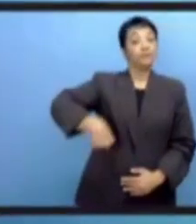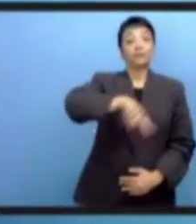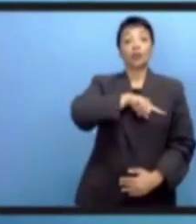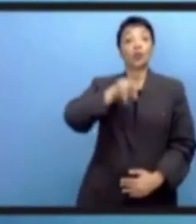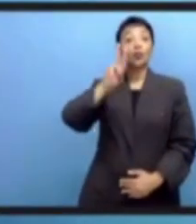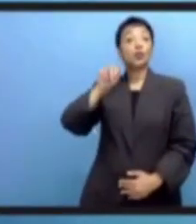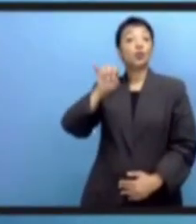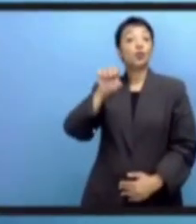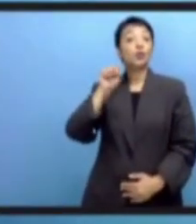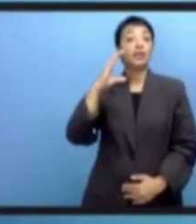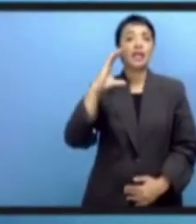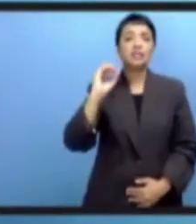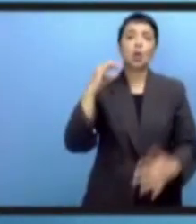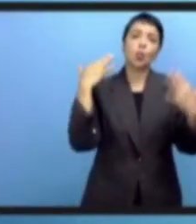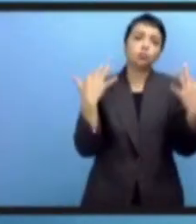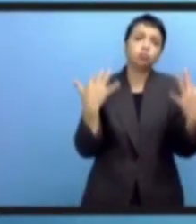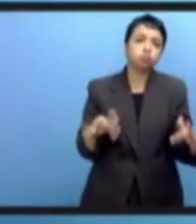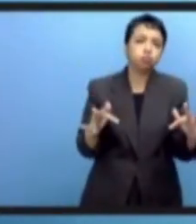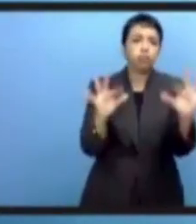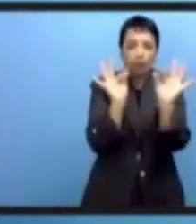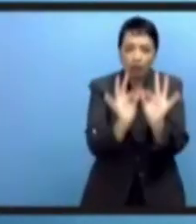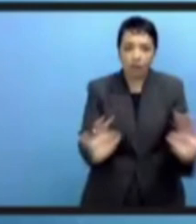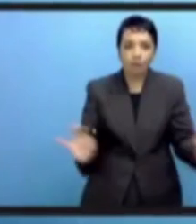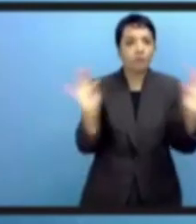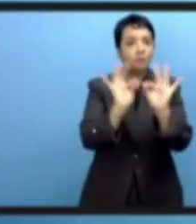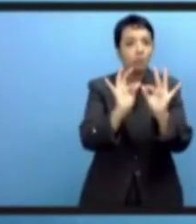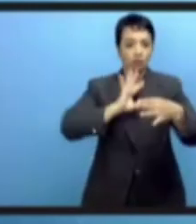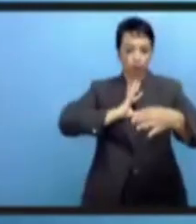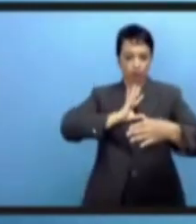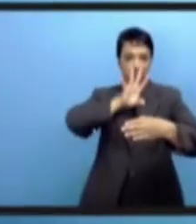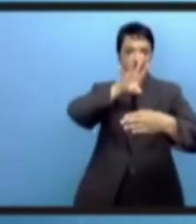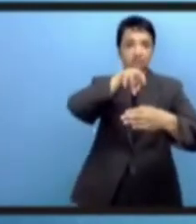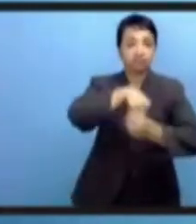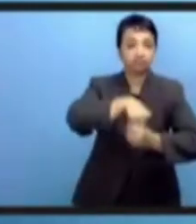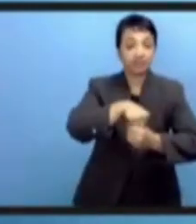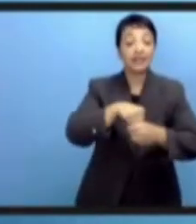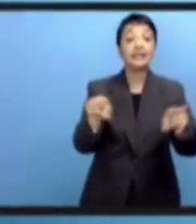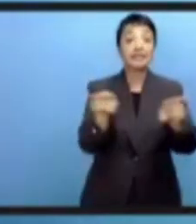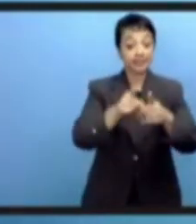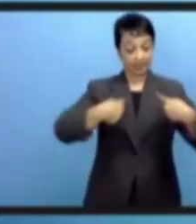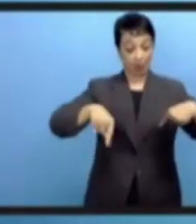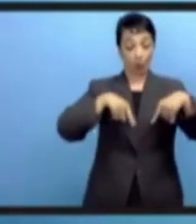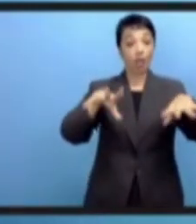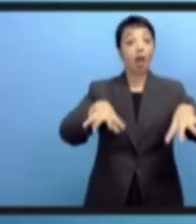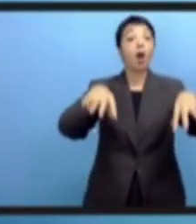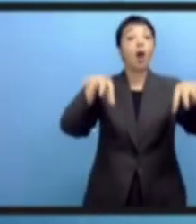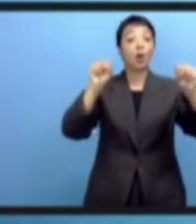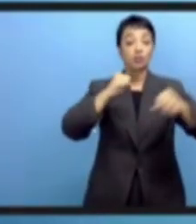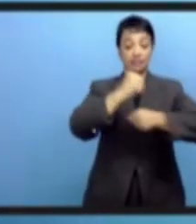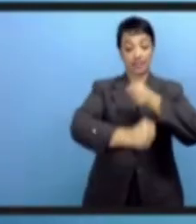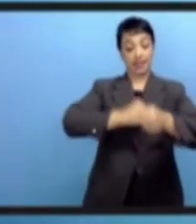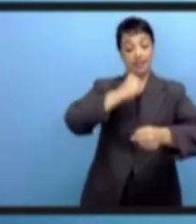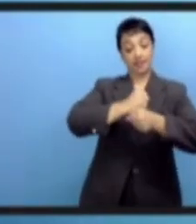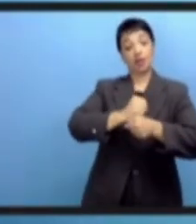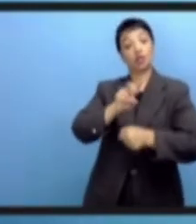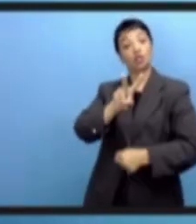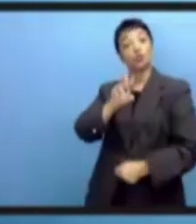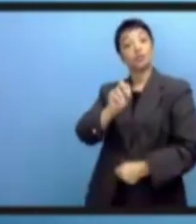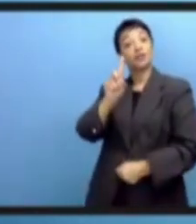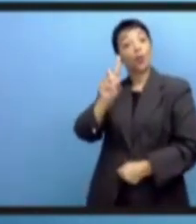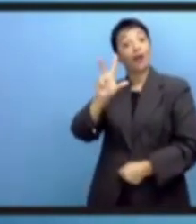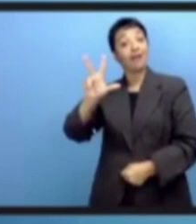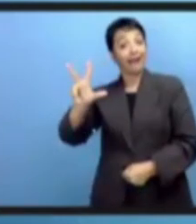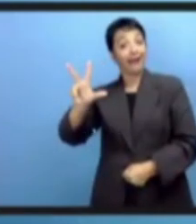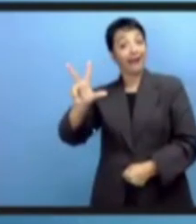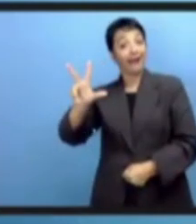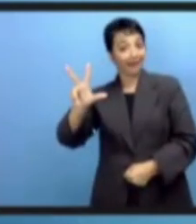ЮНЕСКО очень активно участвует в деятельности IGF с самого зарождения организации. Ты принял